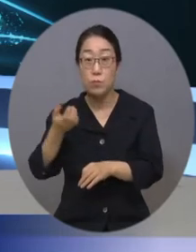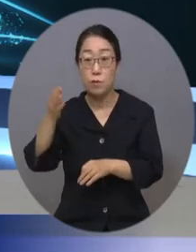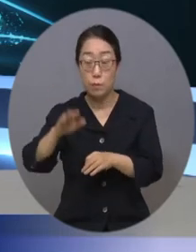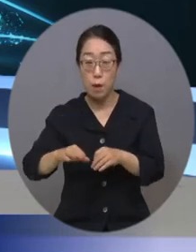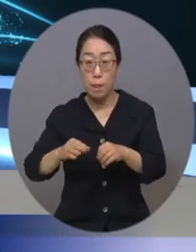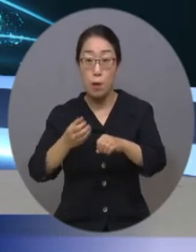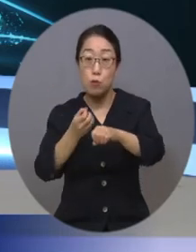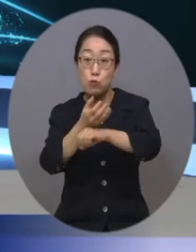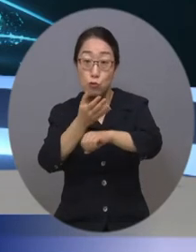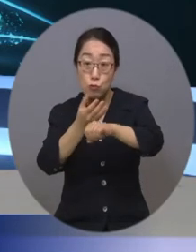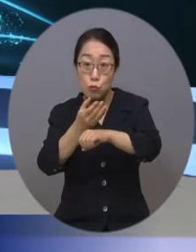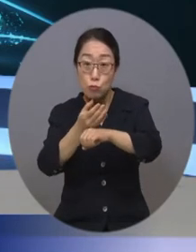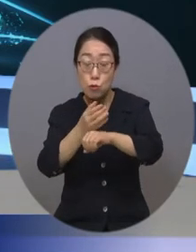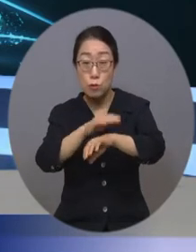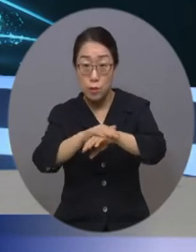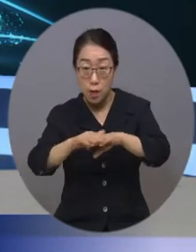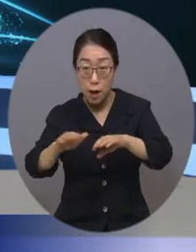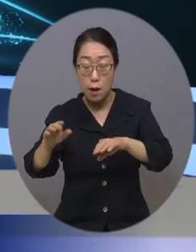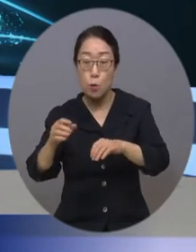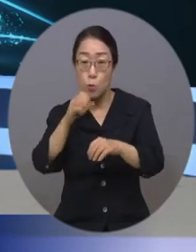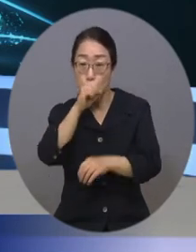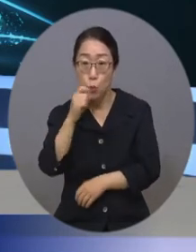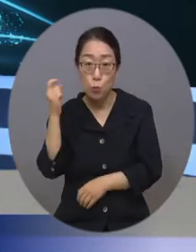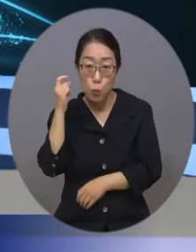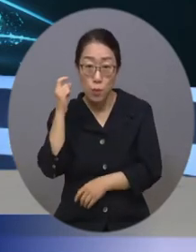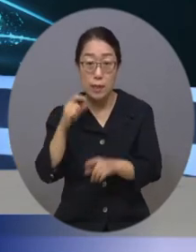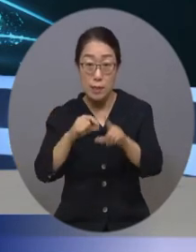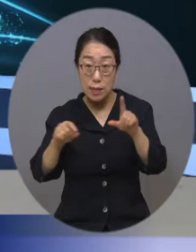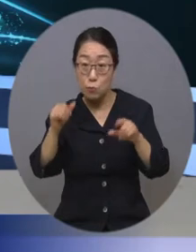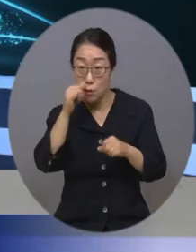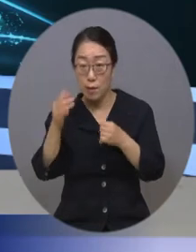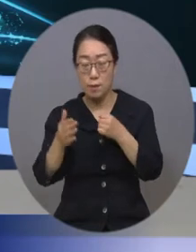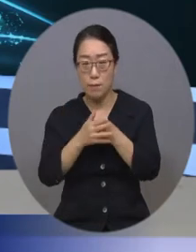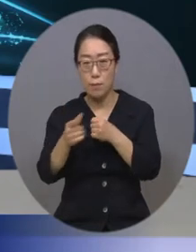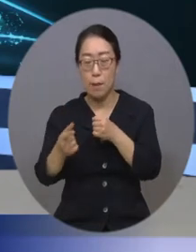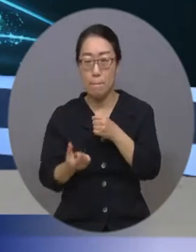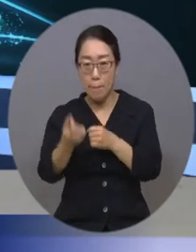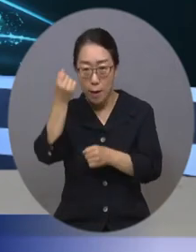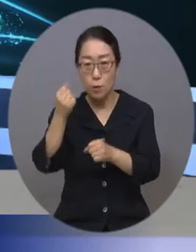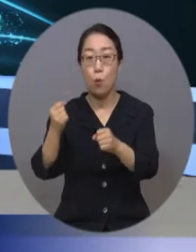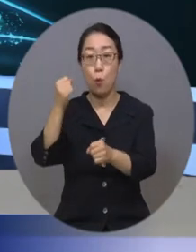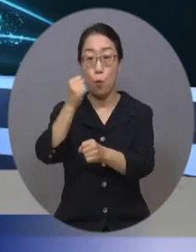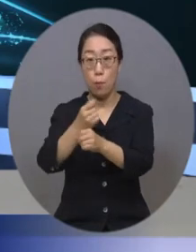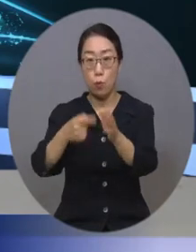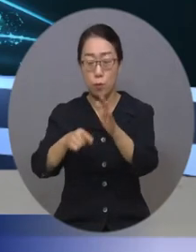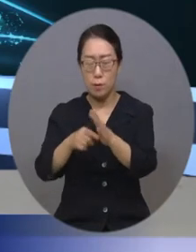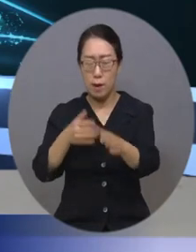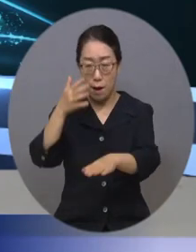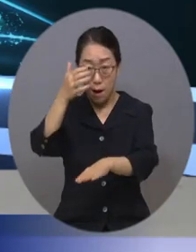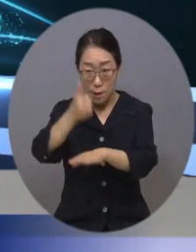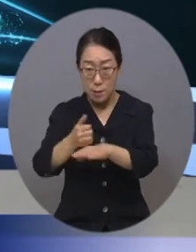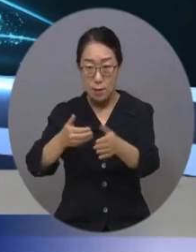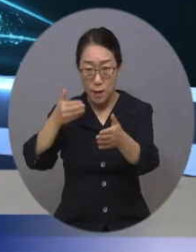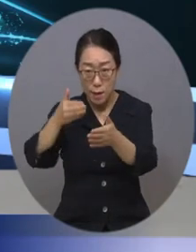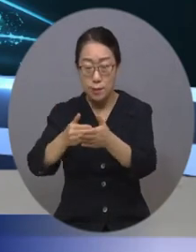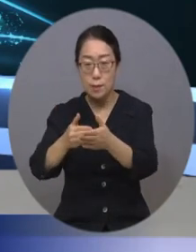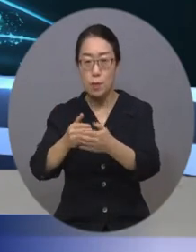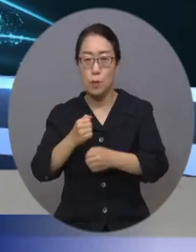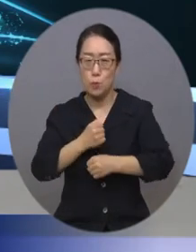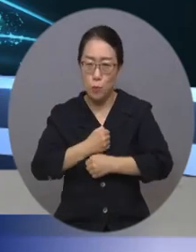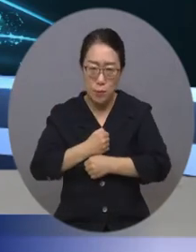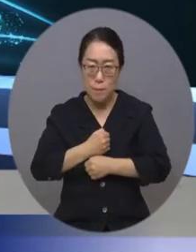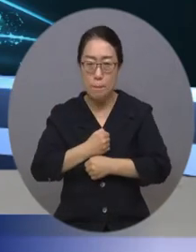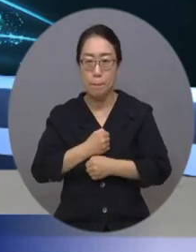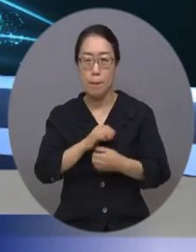여러 긍정적 소식도 있는 만큼 코로나19로부터의 빠른 회복을 위해 마지막까지 긴장감을 늦추지 말고